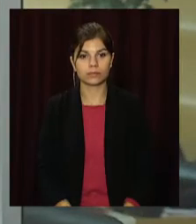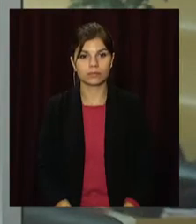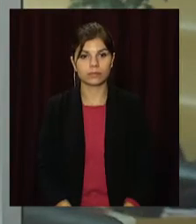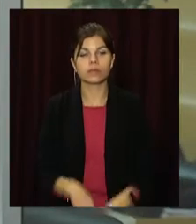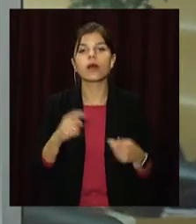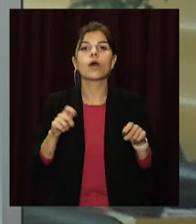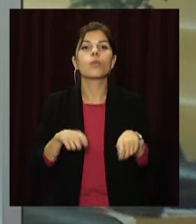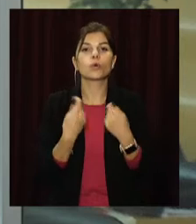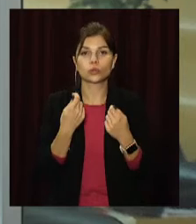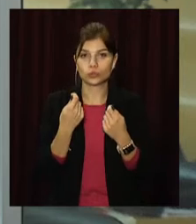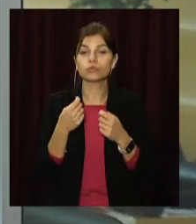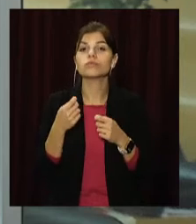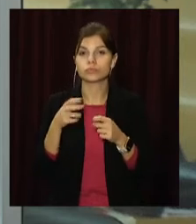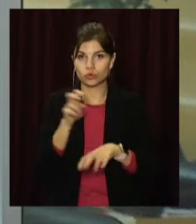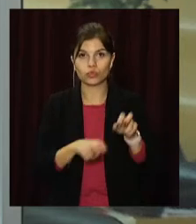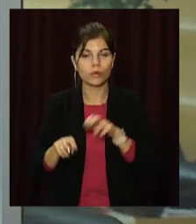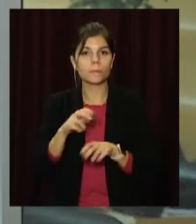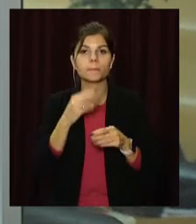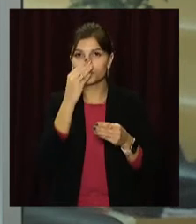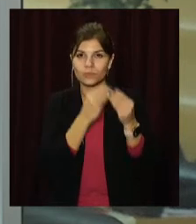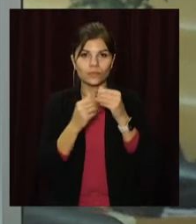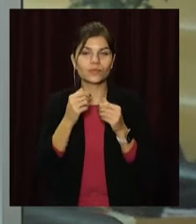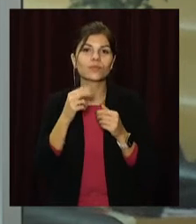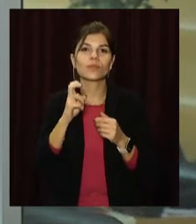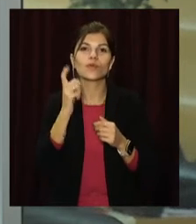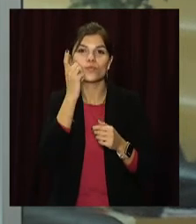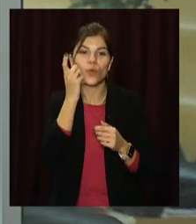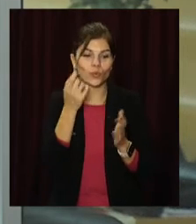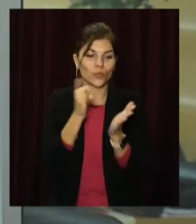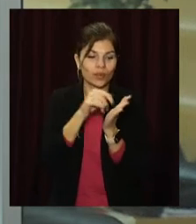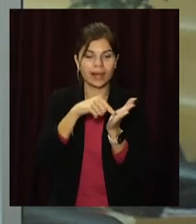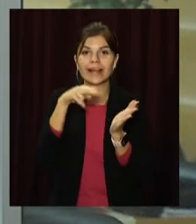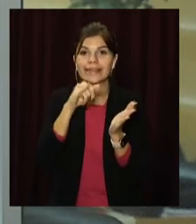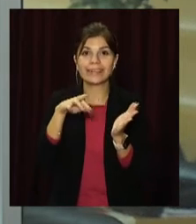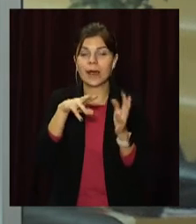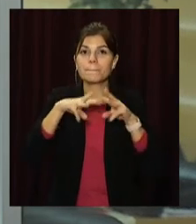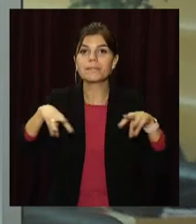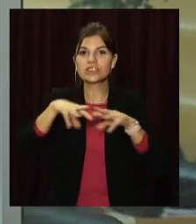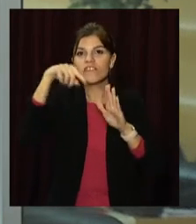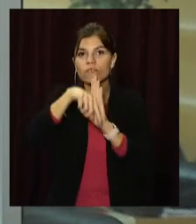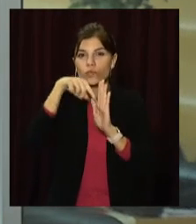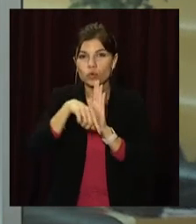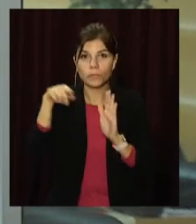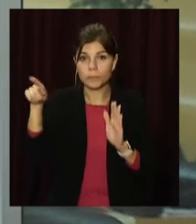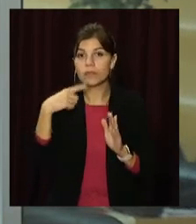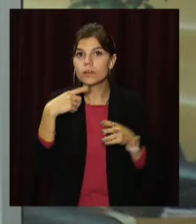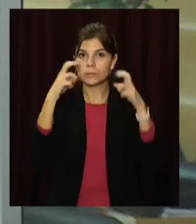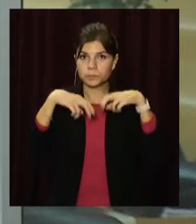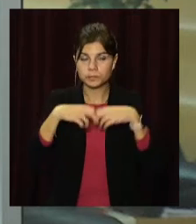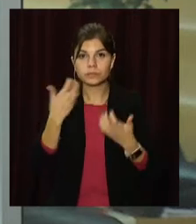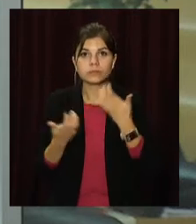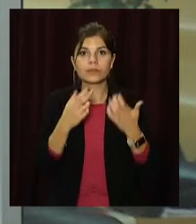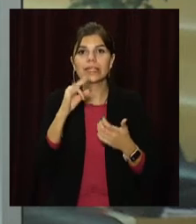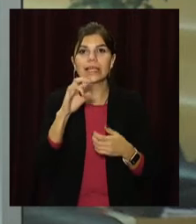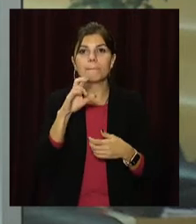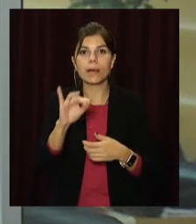Порушників шукають. За фактом підробки мобільного додатка «Дія» повідомили в Міністерстві внутрішніх справ. Розслідування почала